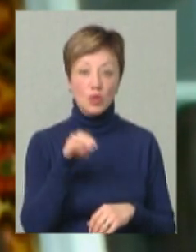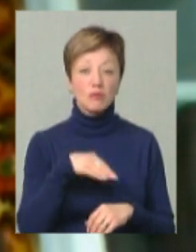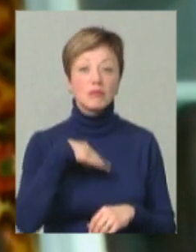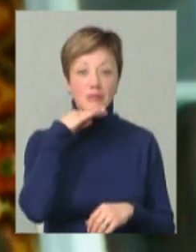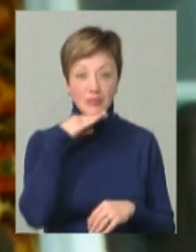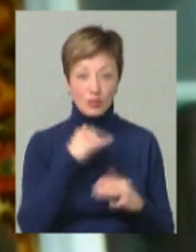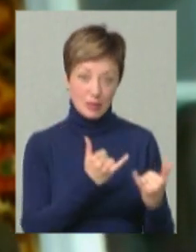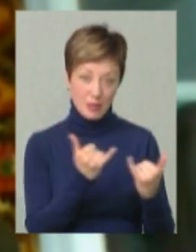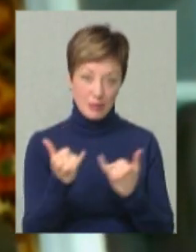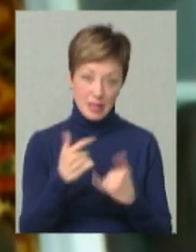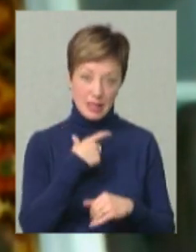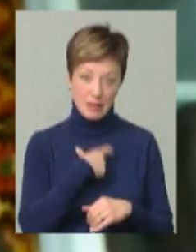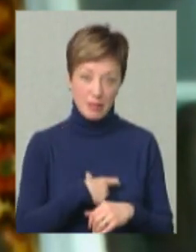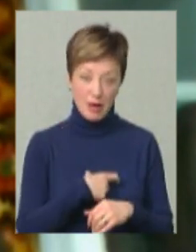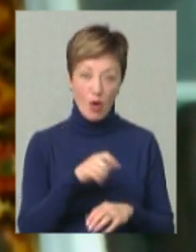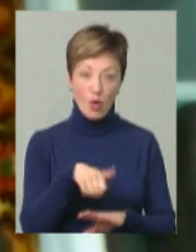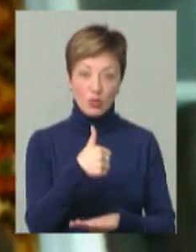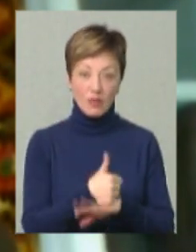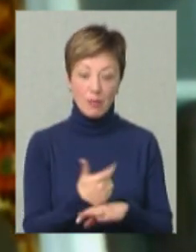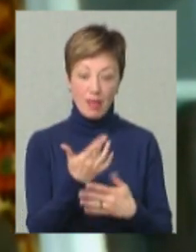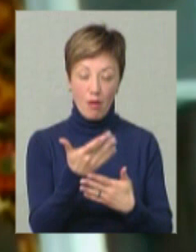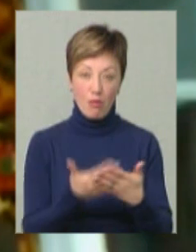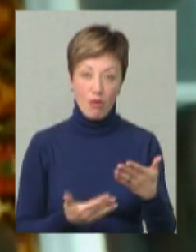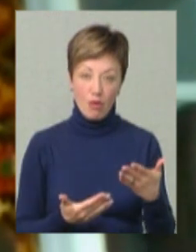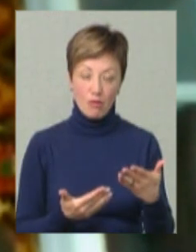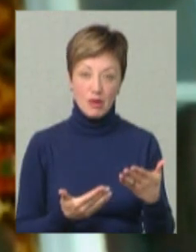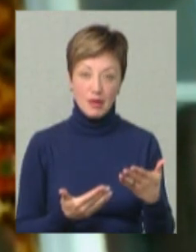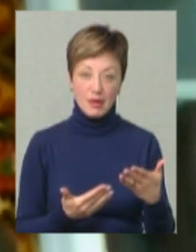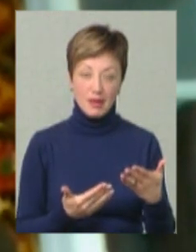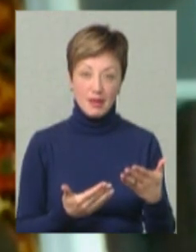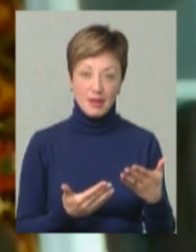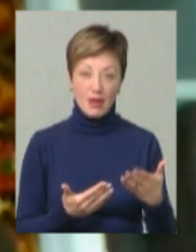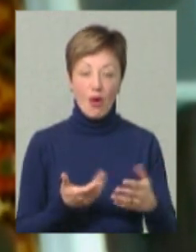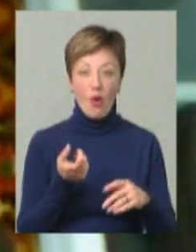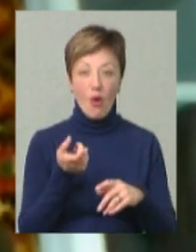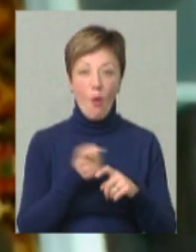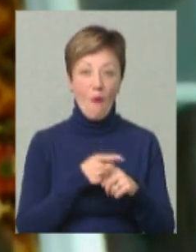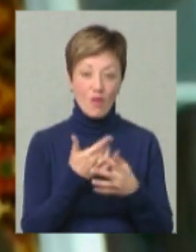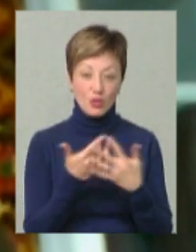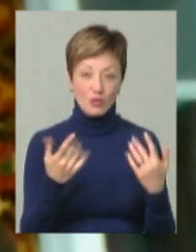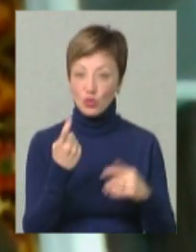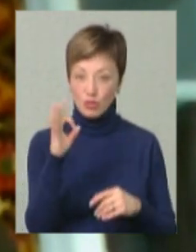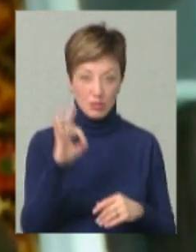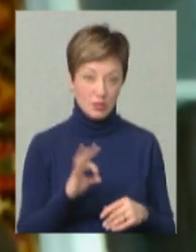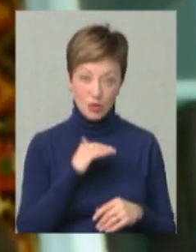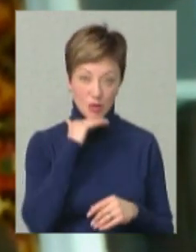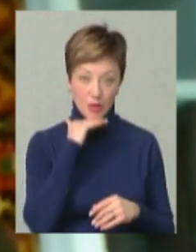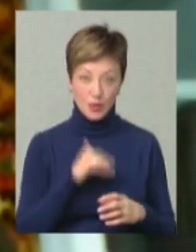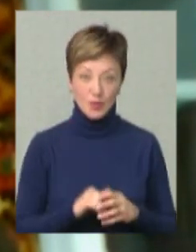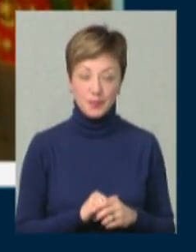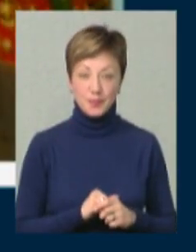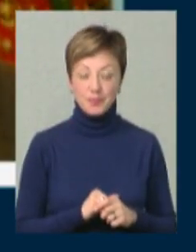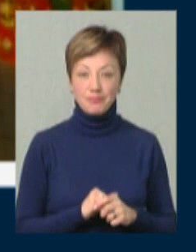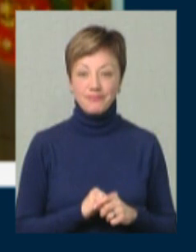достатньо, щоб забезпечити себе основним набором овочів. 100% достатньо.